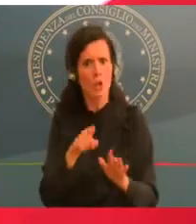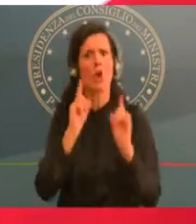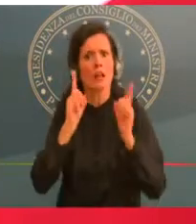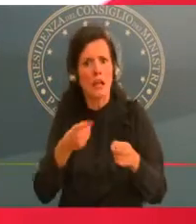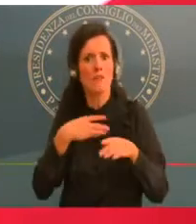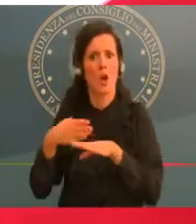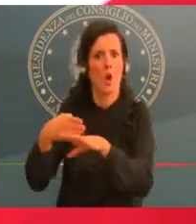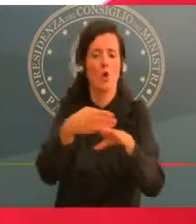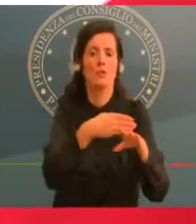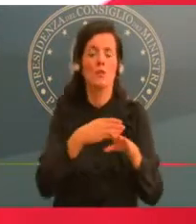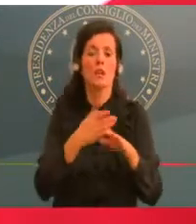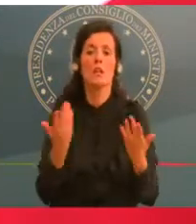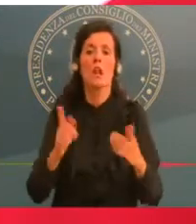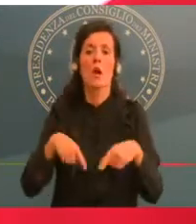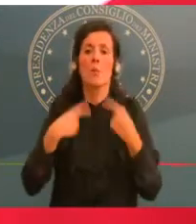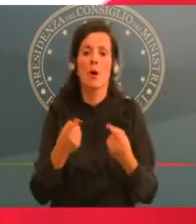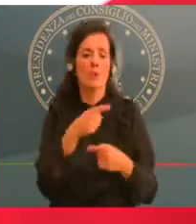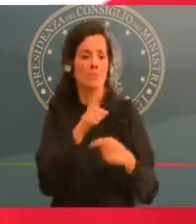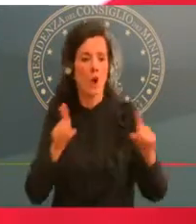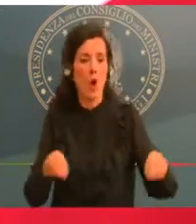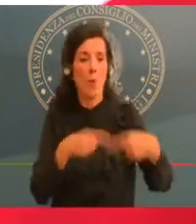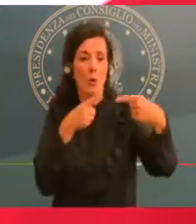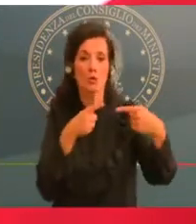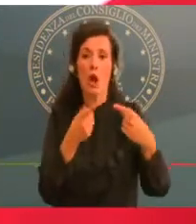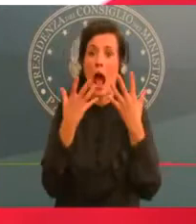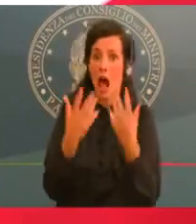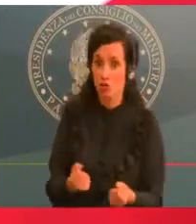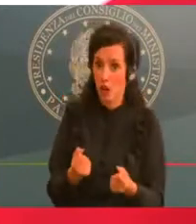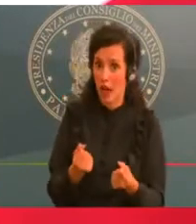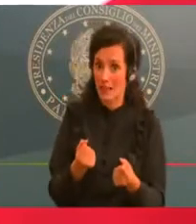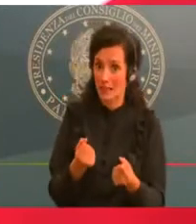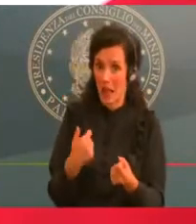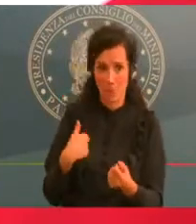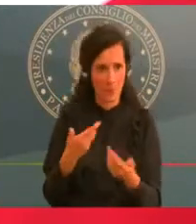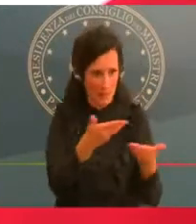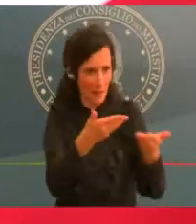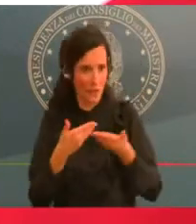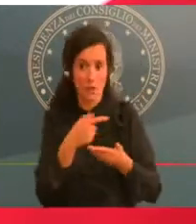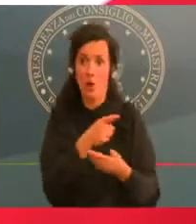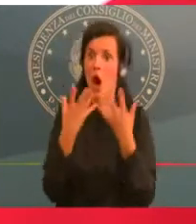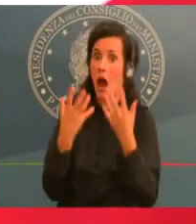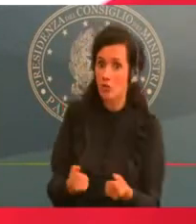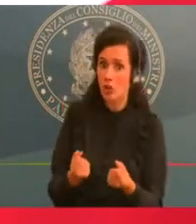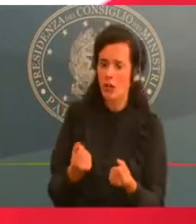proposta è sempre lì rimarrà aperta sino alla fine